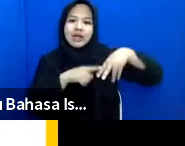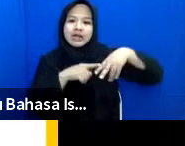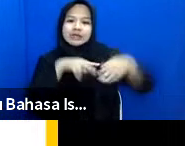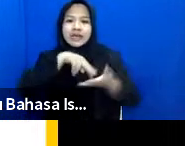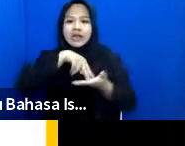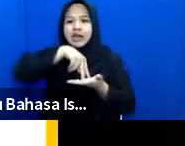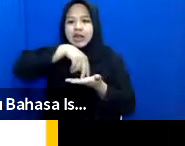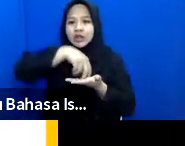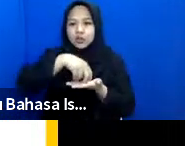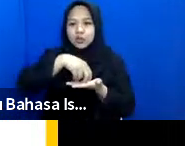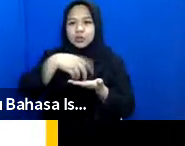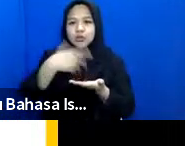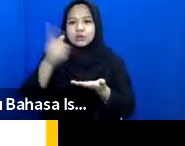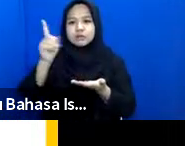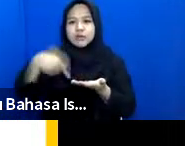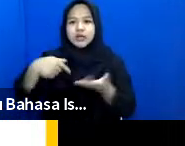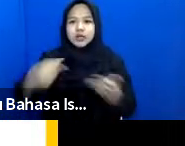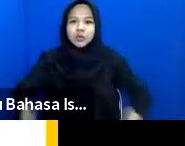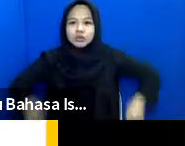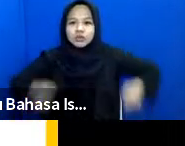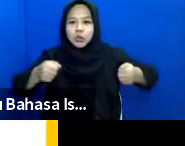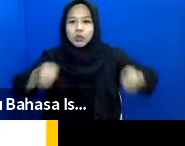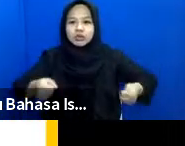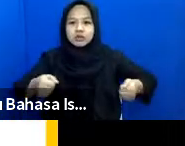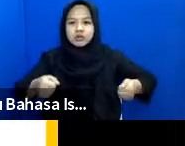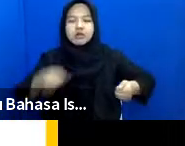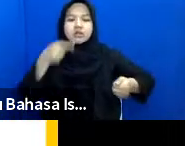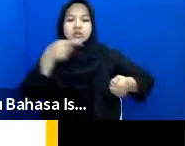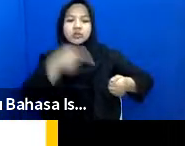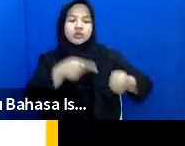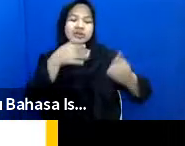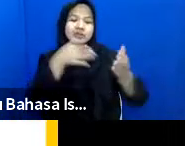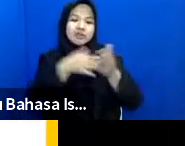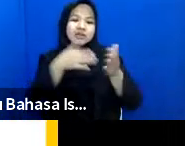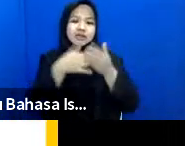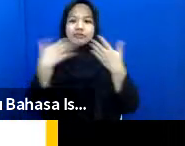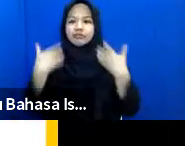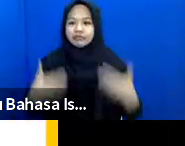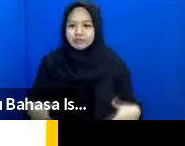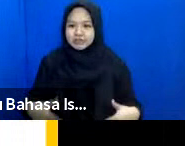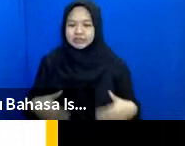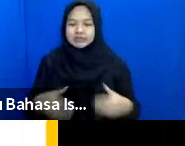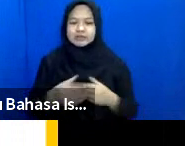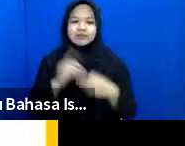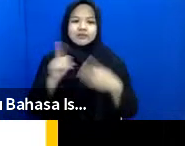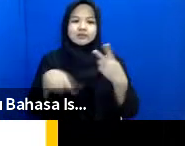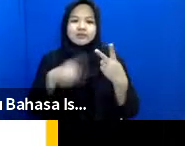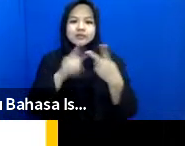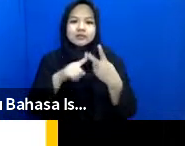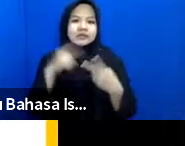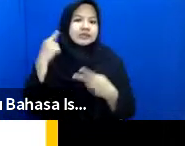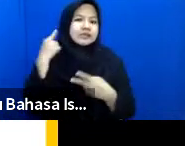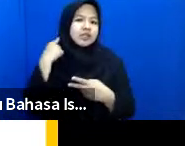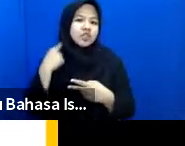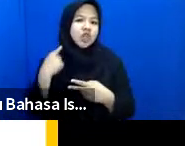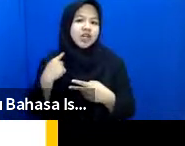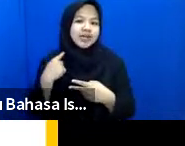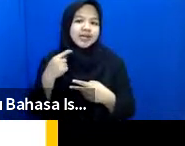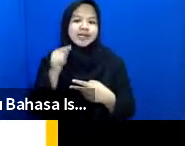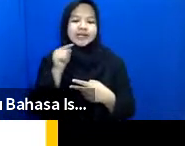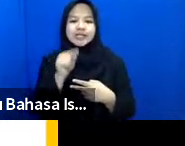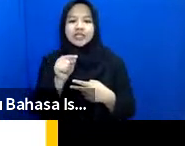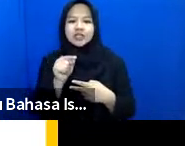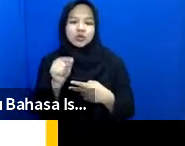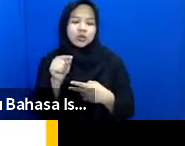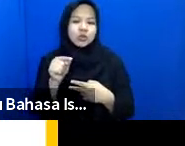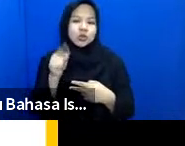kemudian menggunakan kursi roda ini adalah keterbatasan fungsi tubuh fisik kemudian yang kedua sensorik sensorik ini